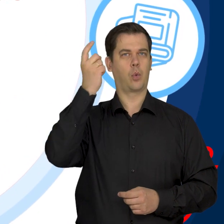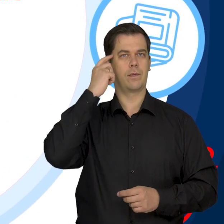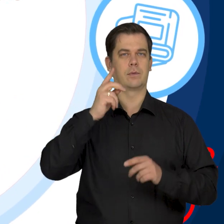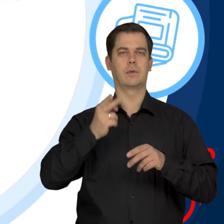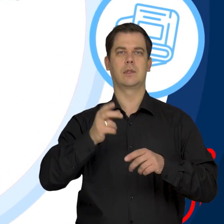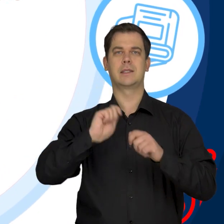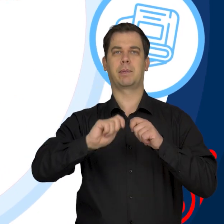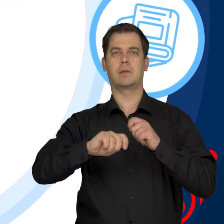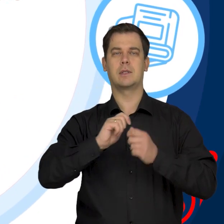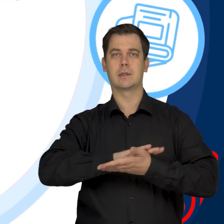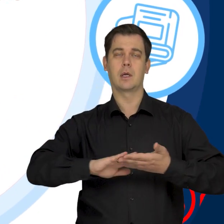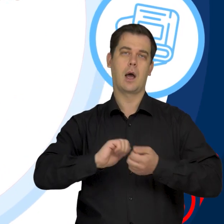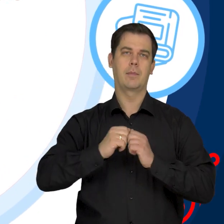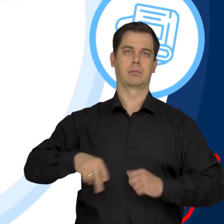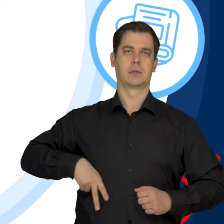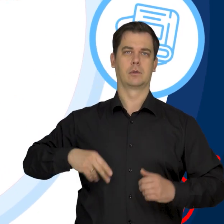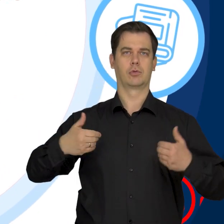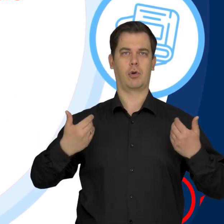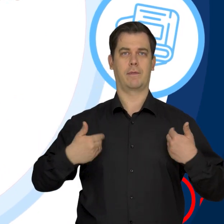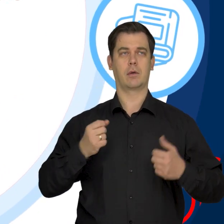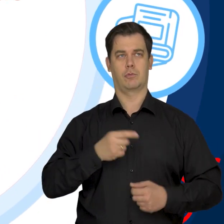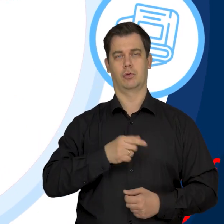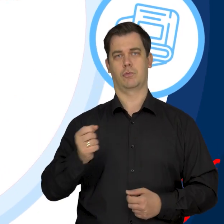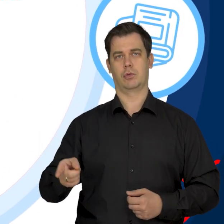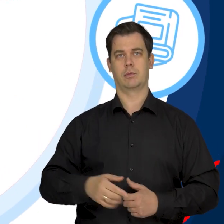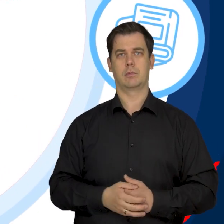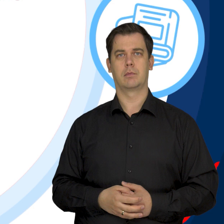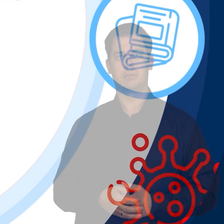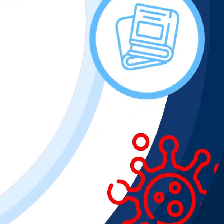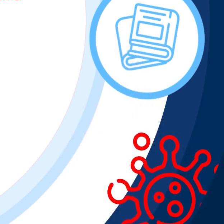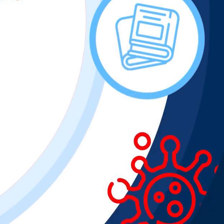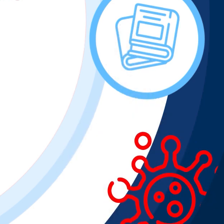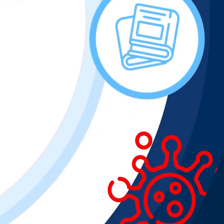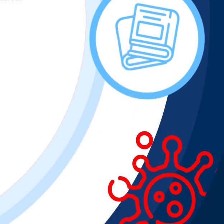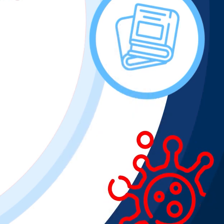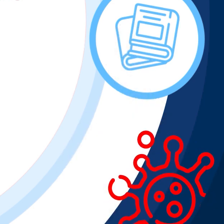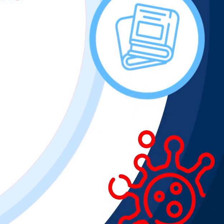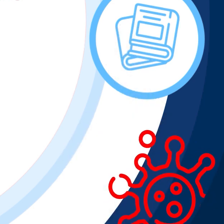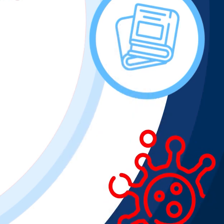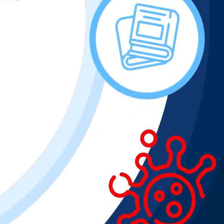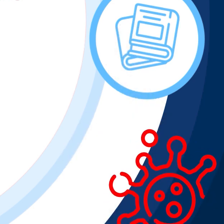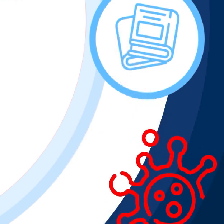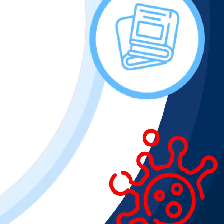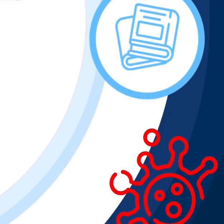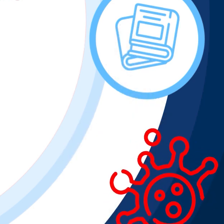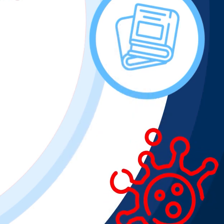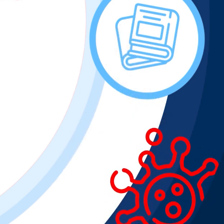Sanitarnego lub Ministerstwa Zdrowia. Znajdziesz ją na Głównego Inspektoratu Znajdziesz